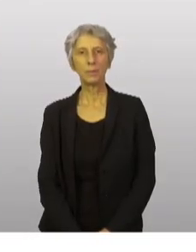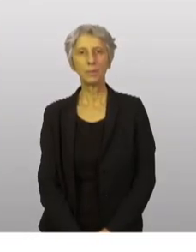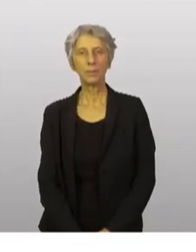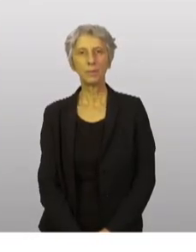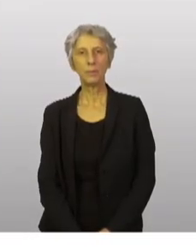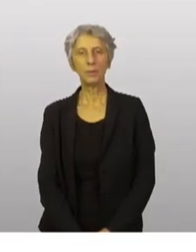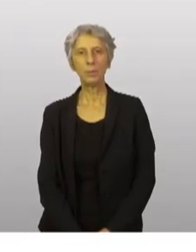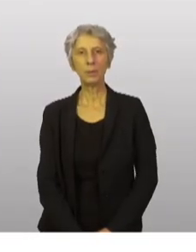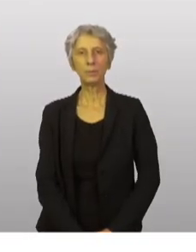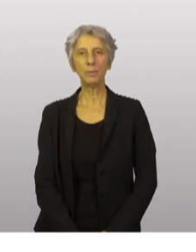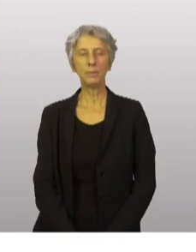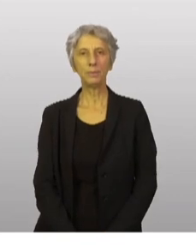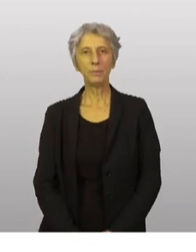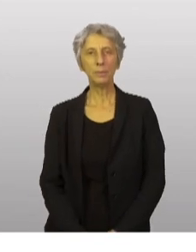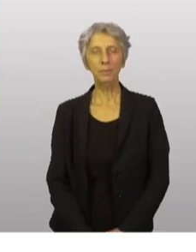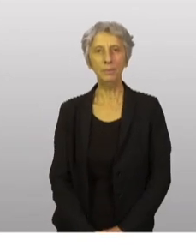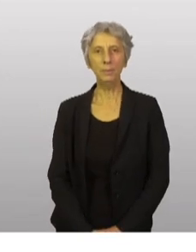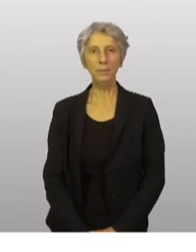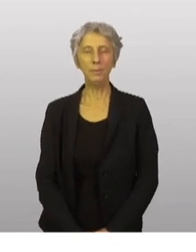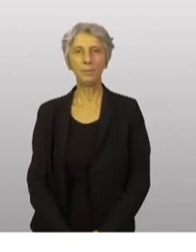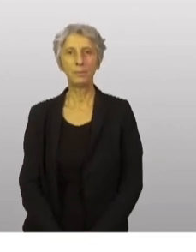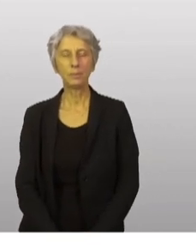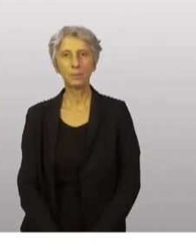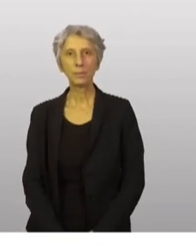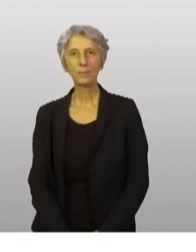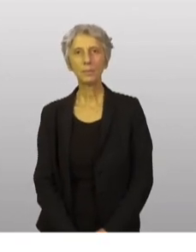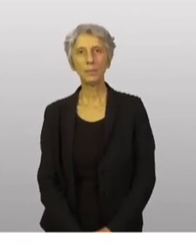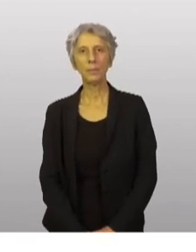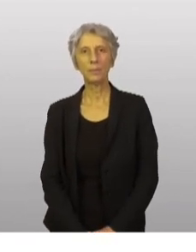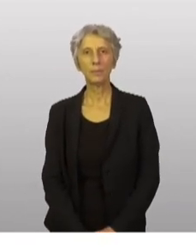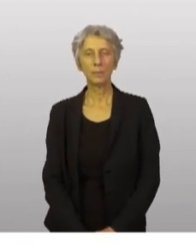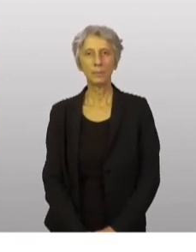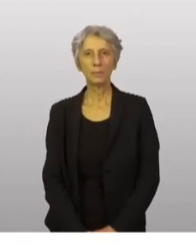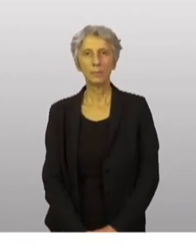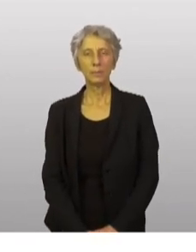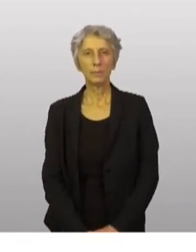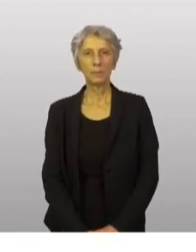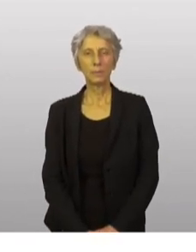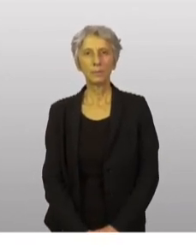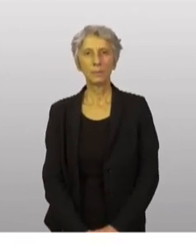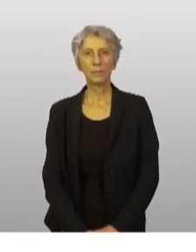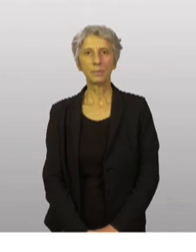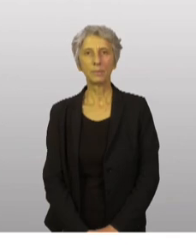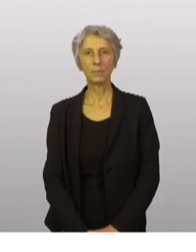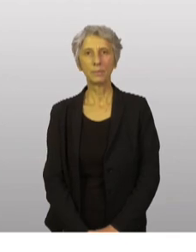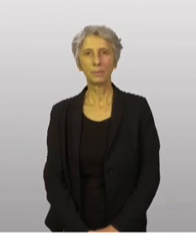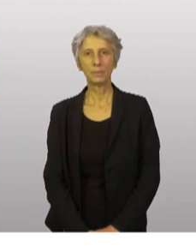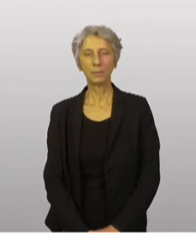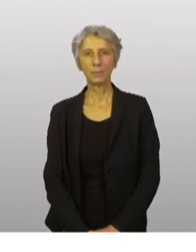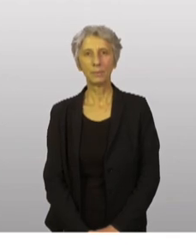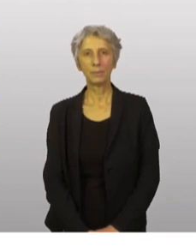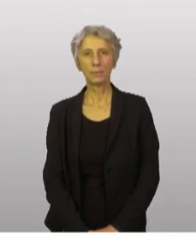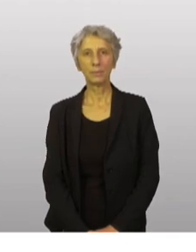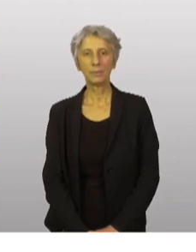Mesdames et Messieurs, merci de votre présence. Merci aussi de votre intérêt pour cette conférence et pour la solidarité avec l'Ukraine.